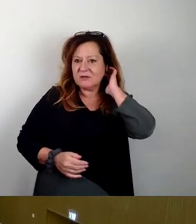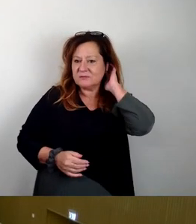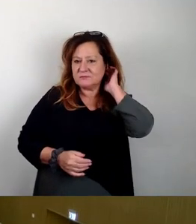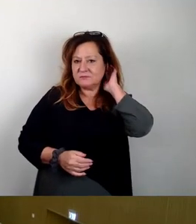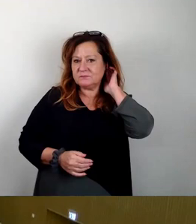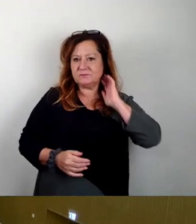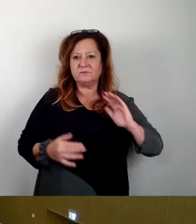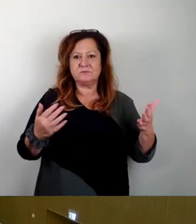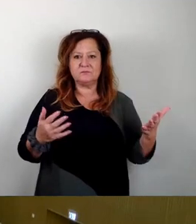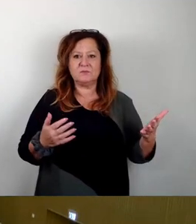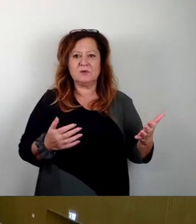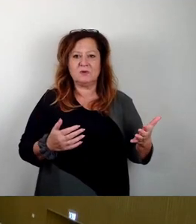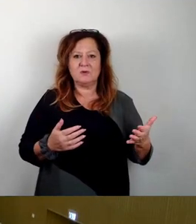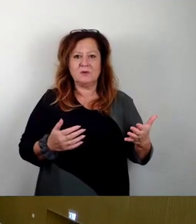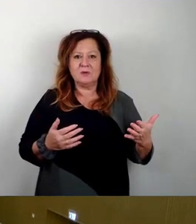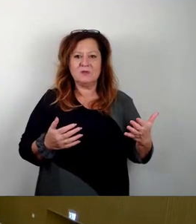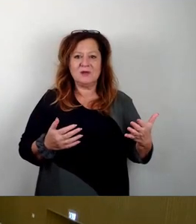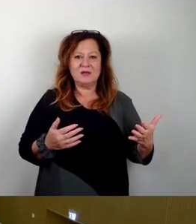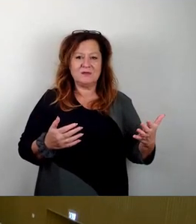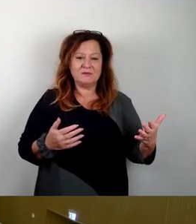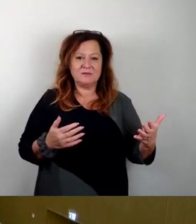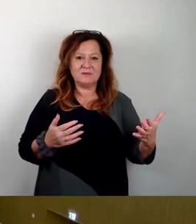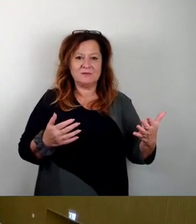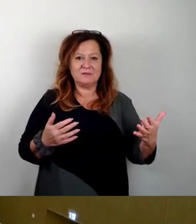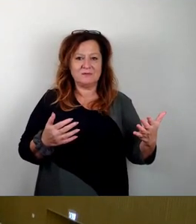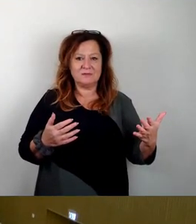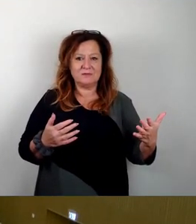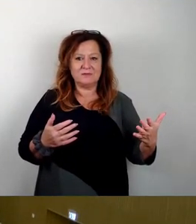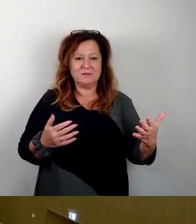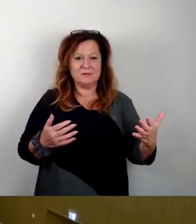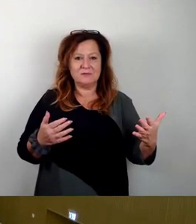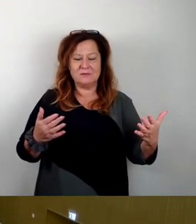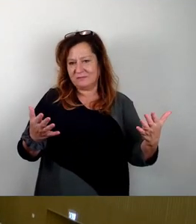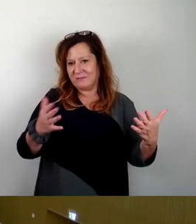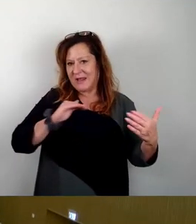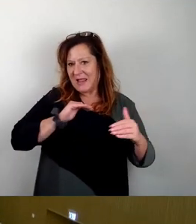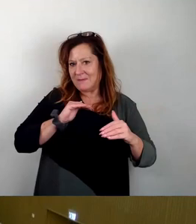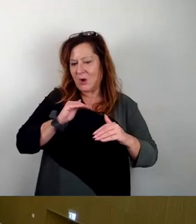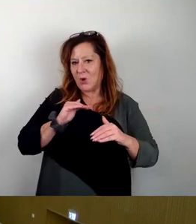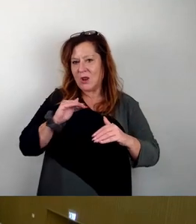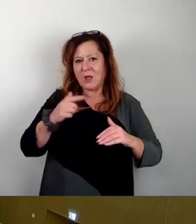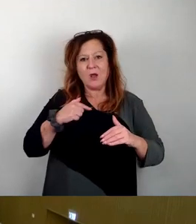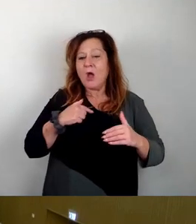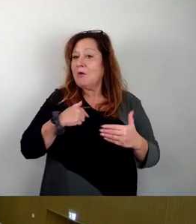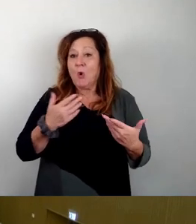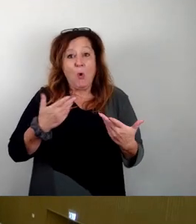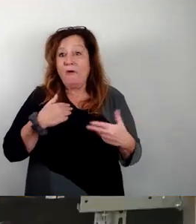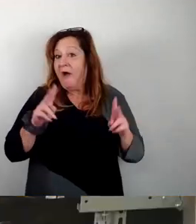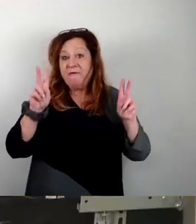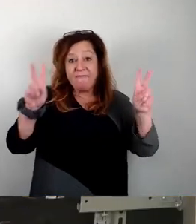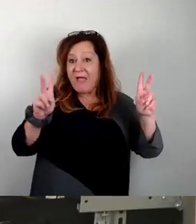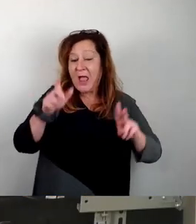Ja, sehr geehrter Herr Bürgermeister, liebe Kolleginnen und Kollegen. Ich bin großer Fan von Bürgerbeteiligung. Ich bin ja in meiner